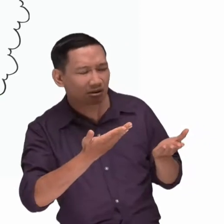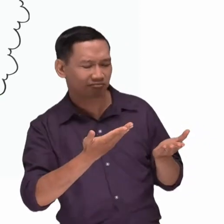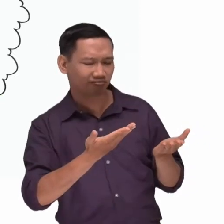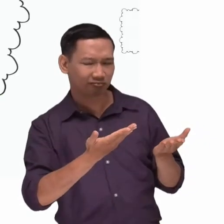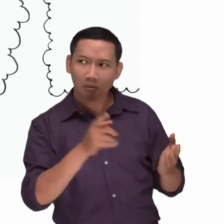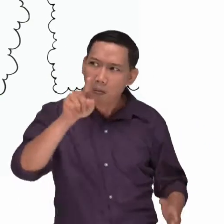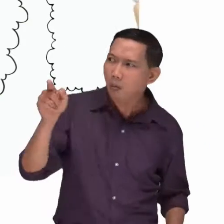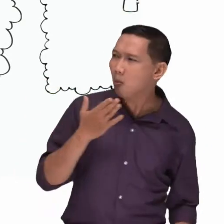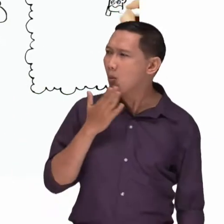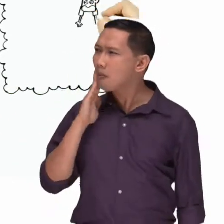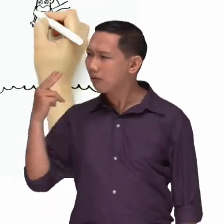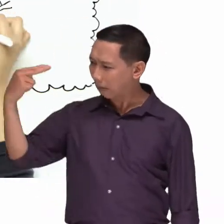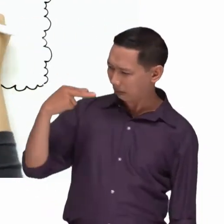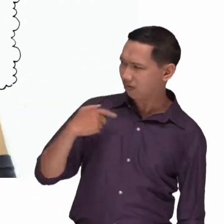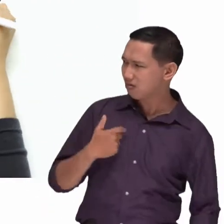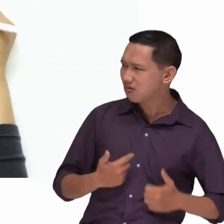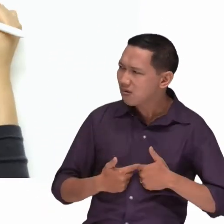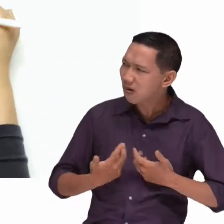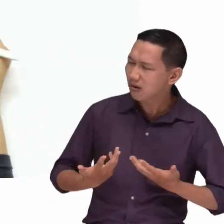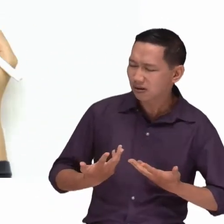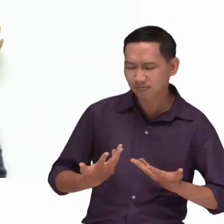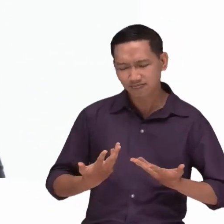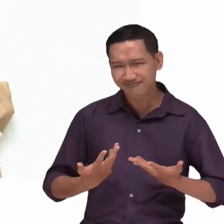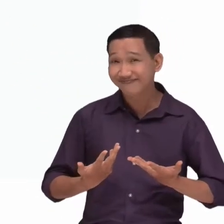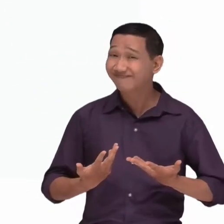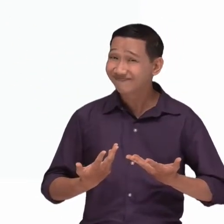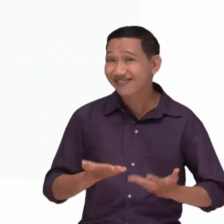thấy thế nào nếu chịu theo Hậu quả có thể là gì